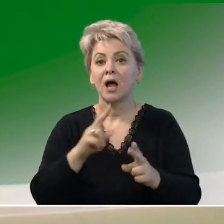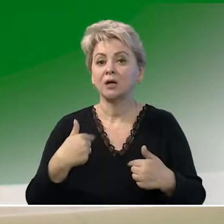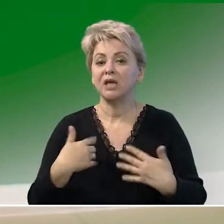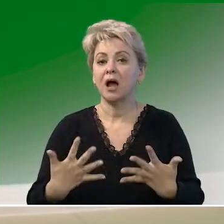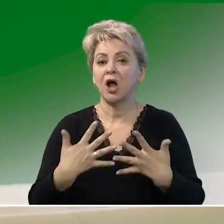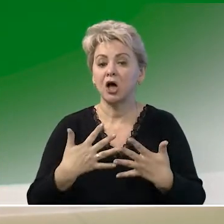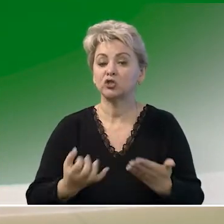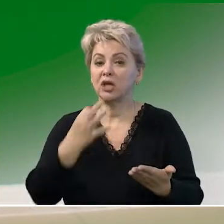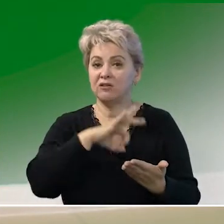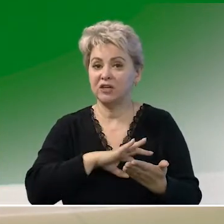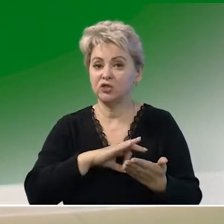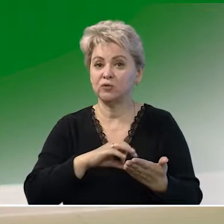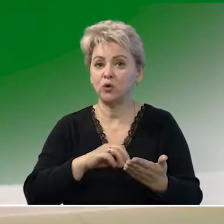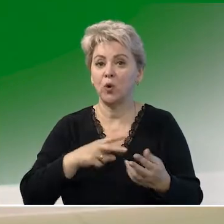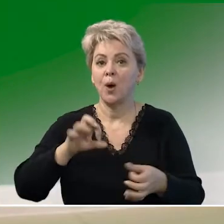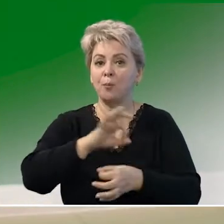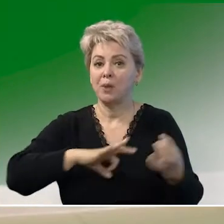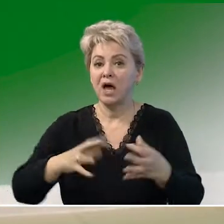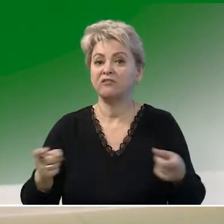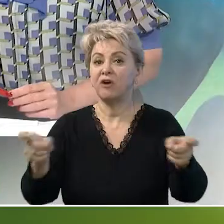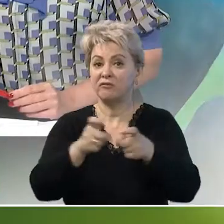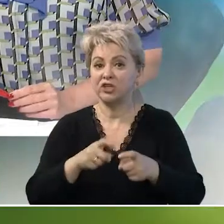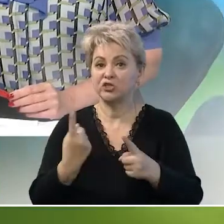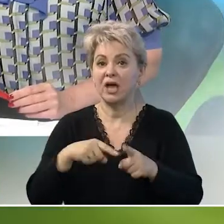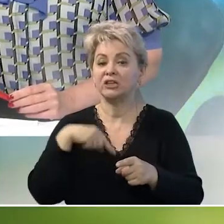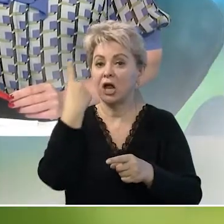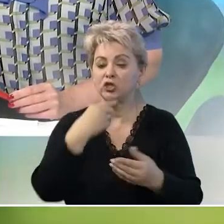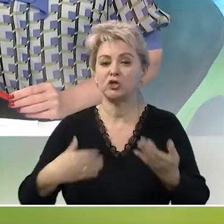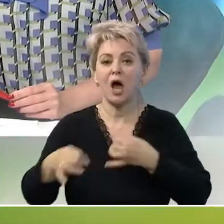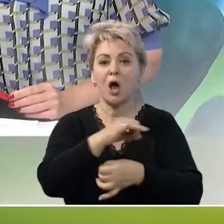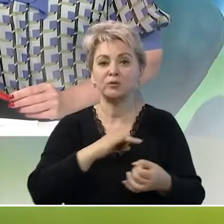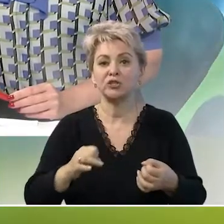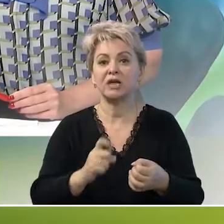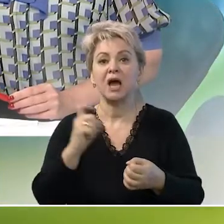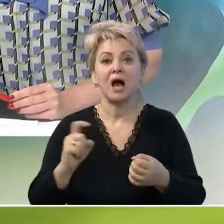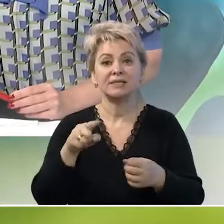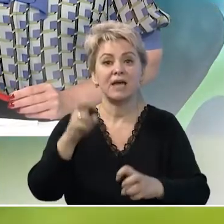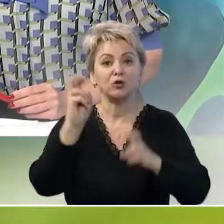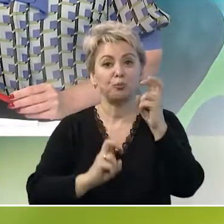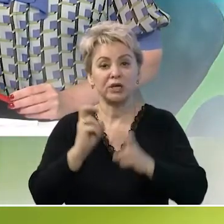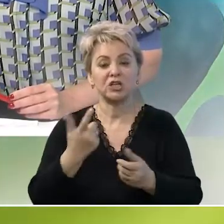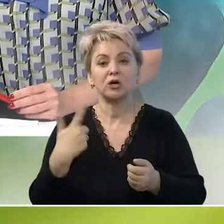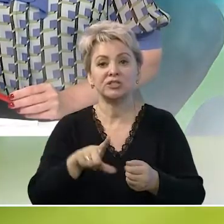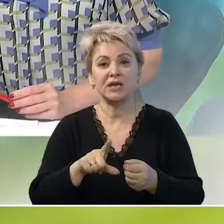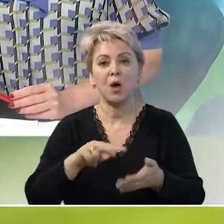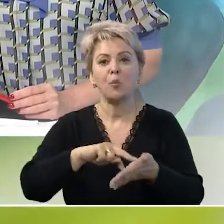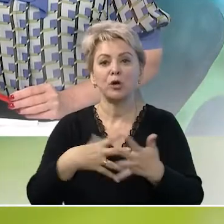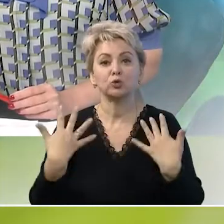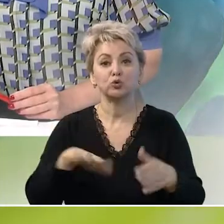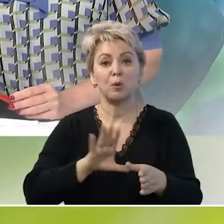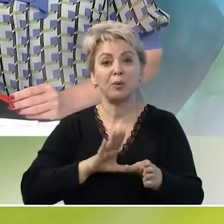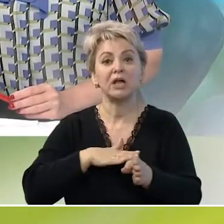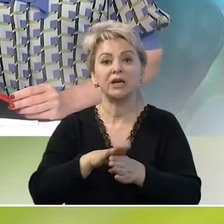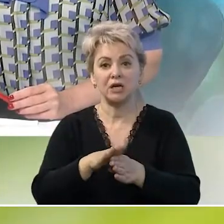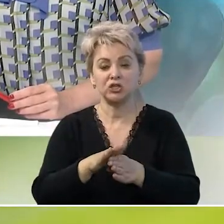мне кажется, эффективную модель вовлечения. Это личное общение собственника предприятия, где проект уже был